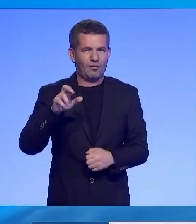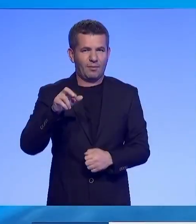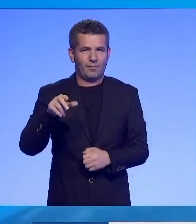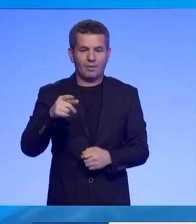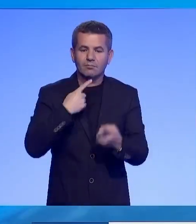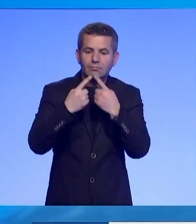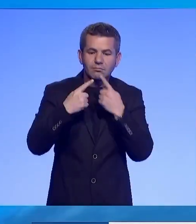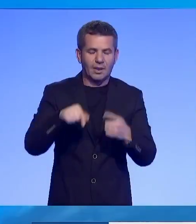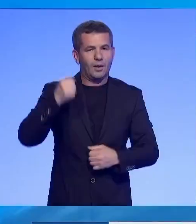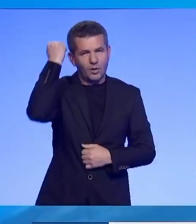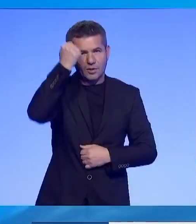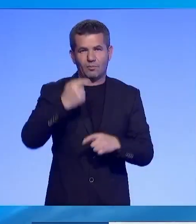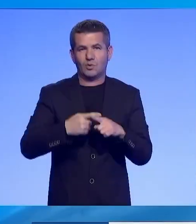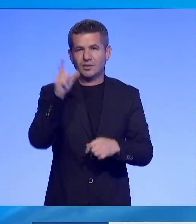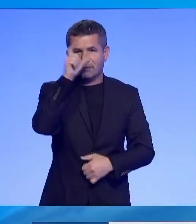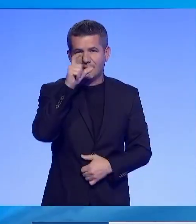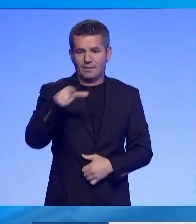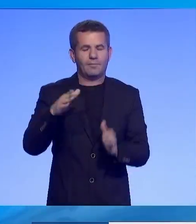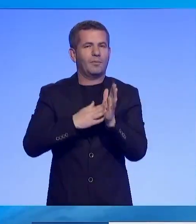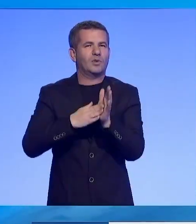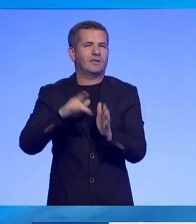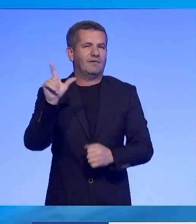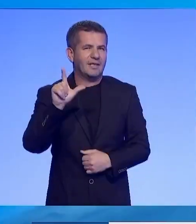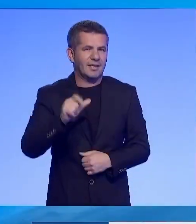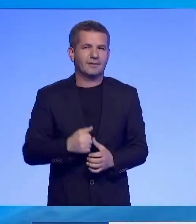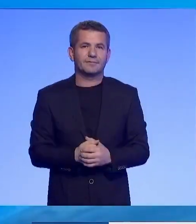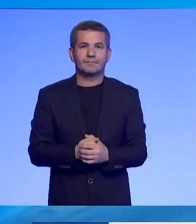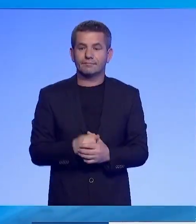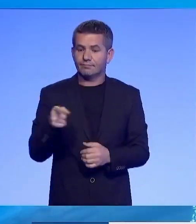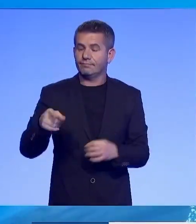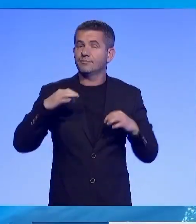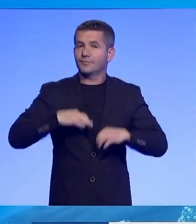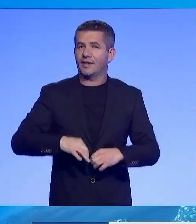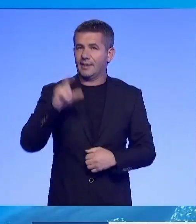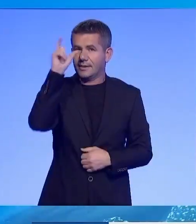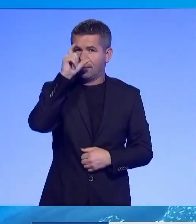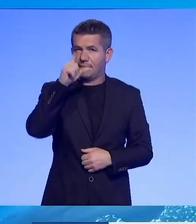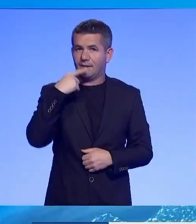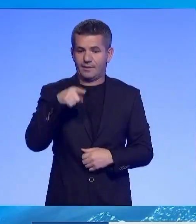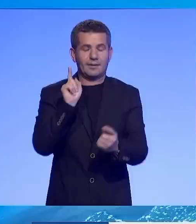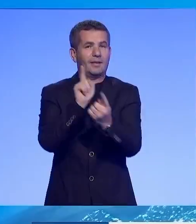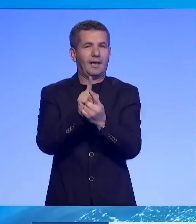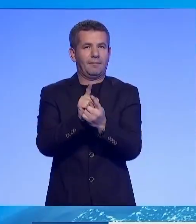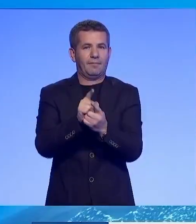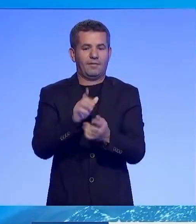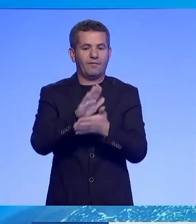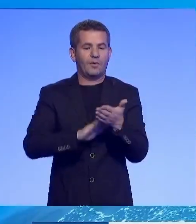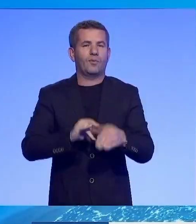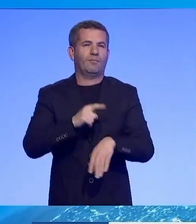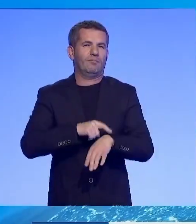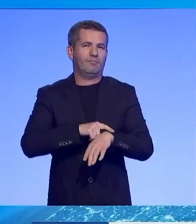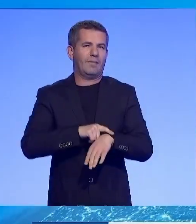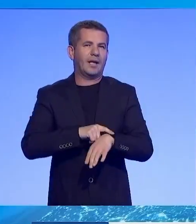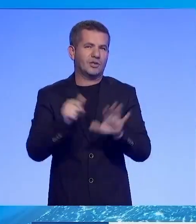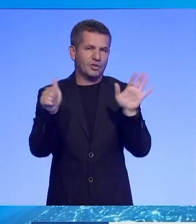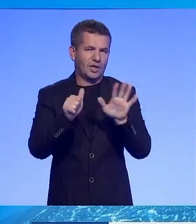për dialogu ndërmjet Kosovës dhe Sërbis Miroslav Lajqëk. Si pas presidencës së Sërbis takimi pritë të filoj në orën 18